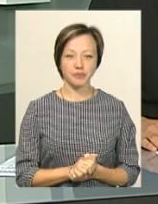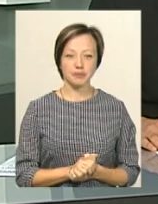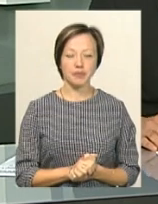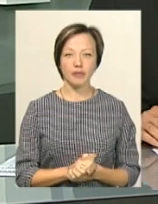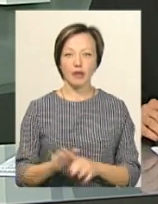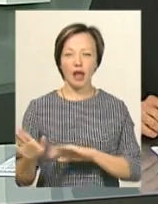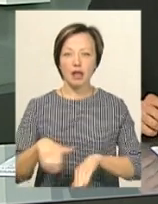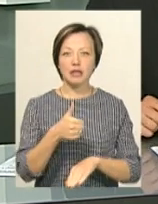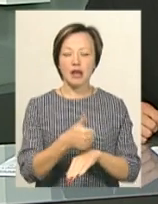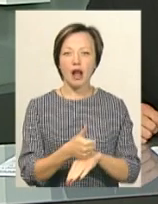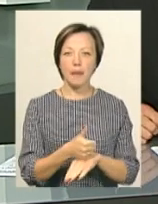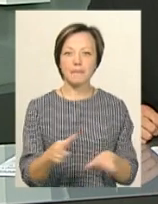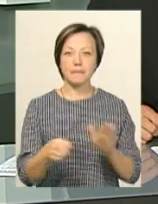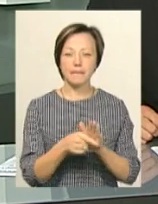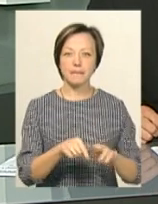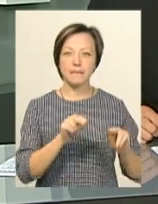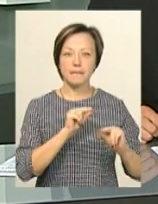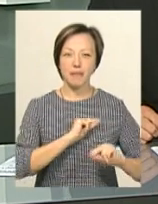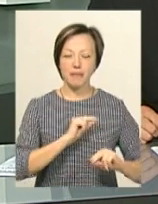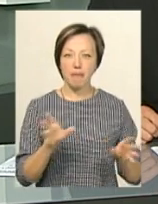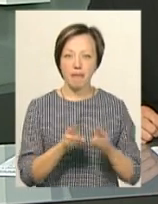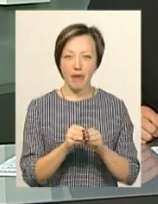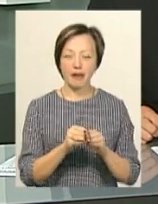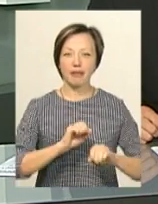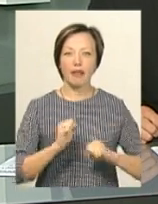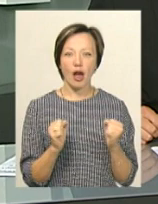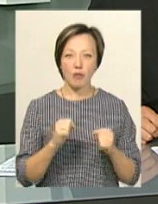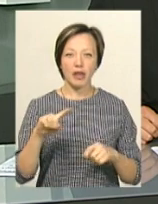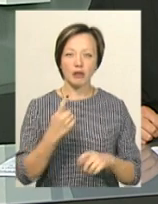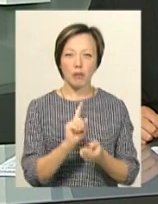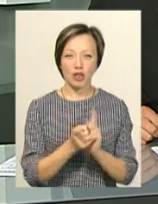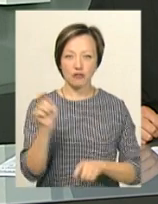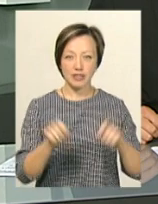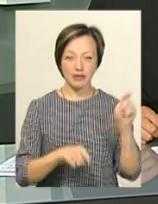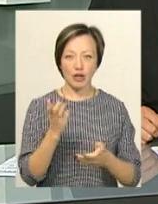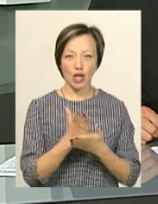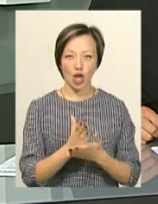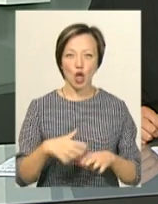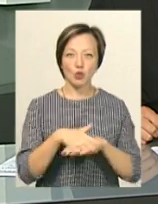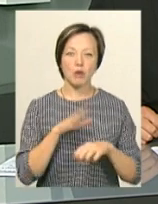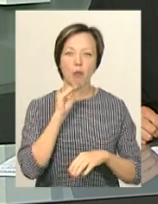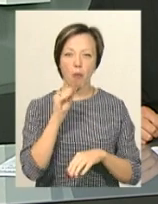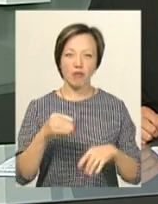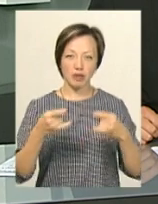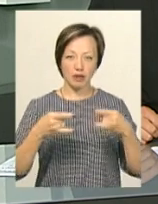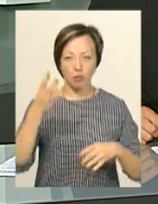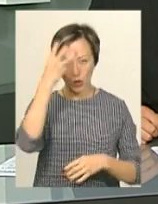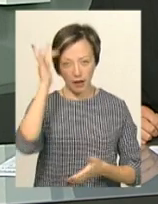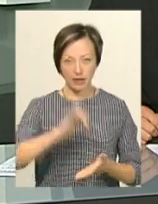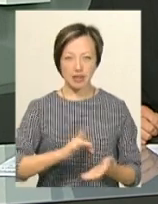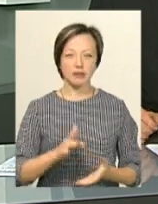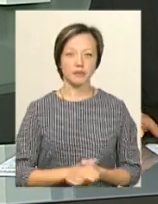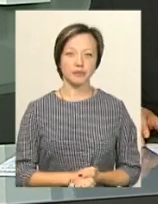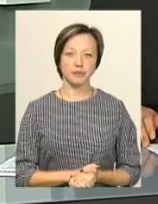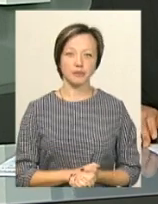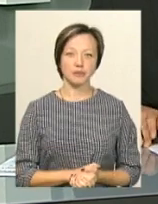Генеральним медіапартнером єдиного в Україні літературно-перекладацького фестивалю «Транслаторіум» є суспільний мовник Хмельниччини «Поділля